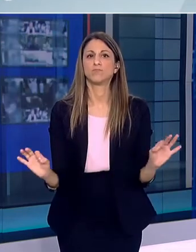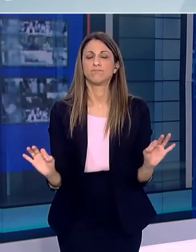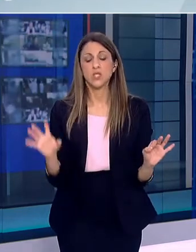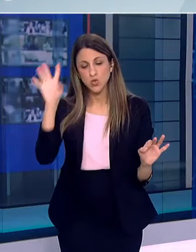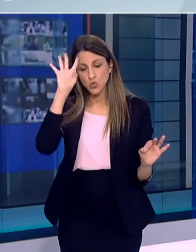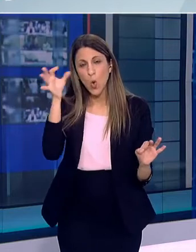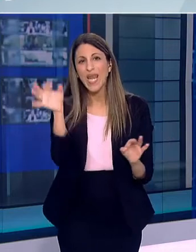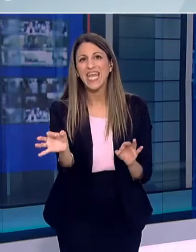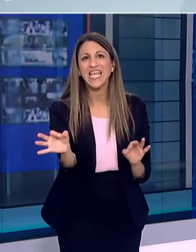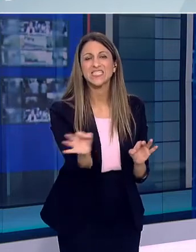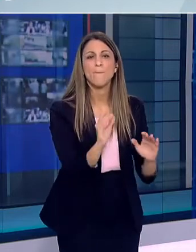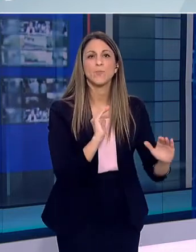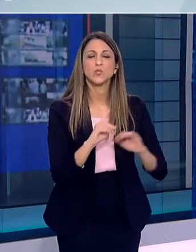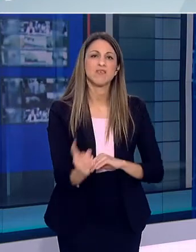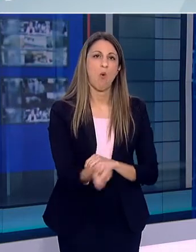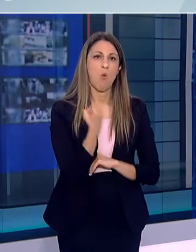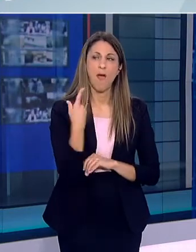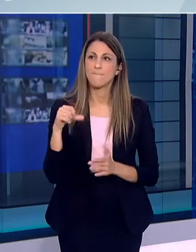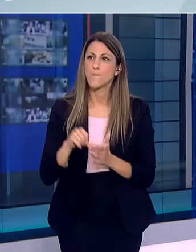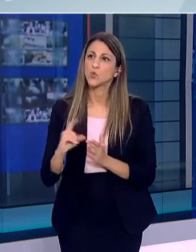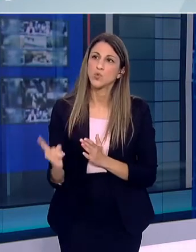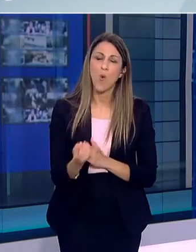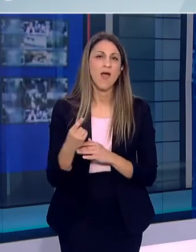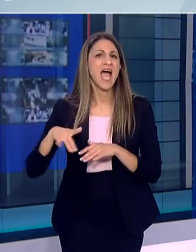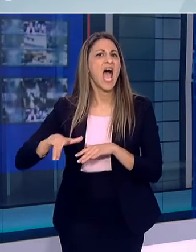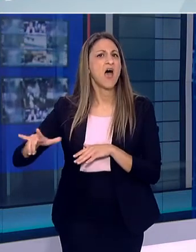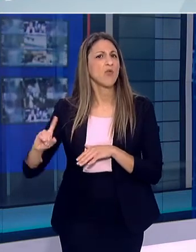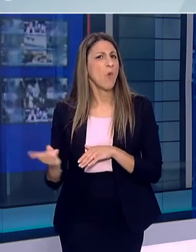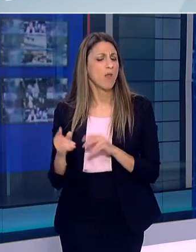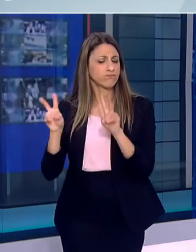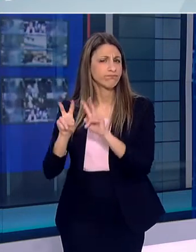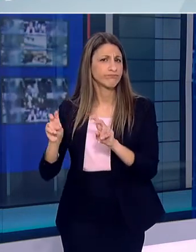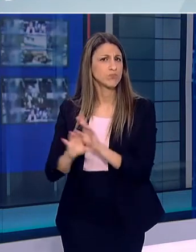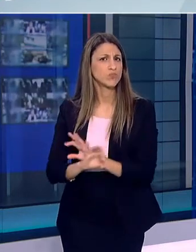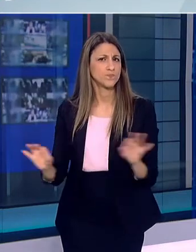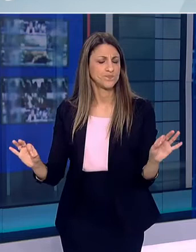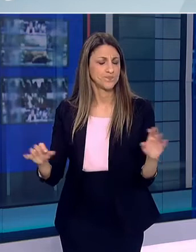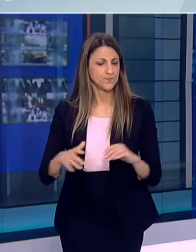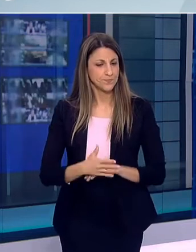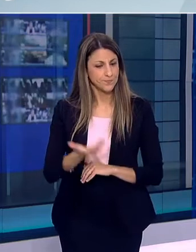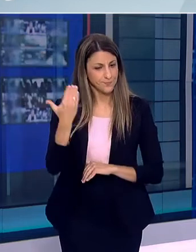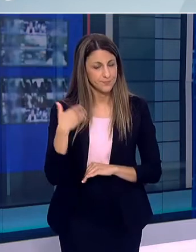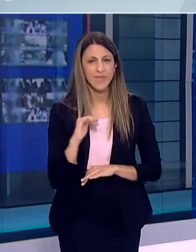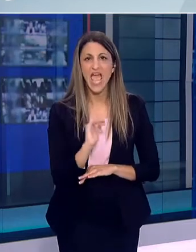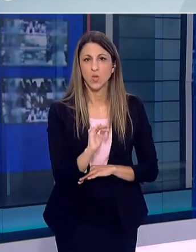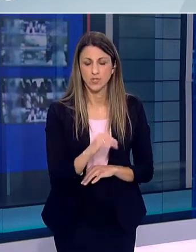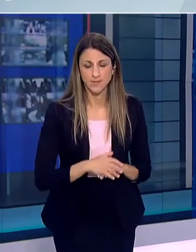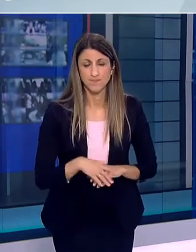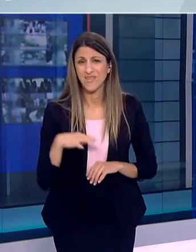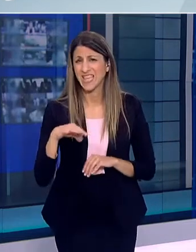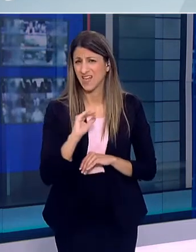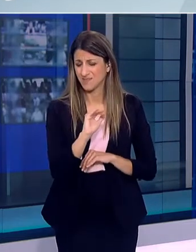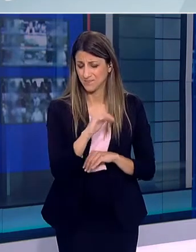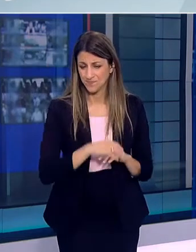σημείο εισόδου της χώρας μας Η κυρία Κοστάρα από το Infokids.gr Κύριε Καθηγητά δεν έχει ληφθεί